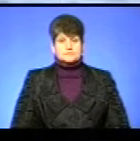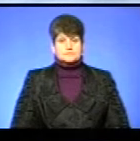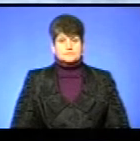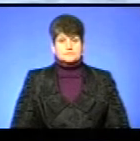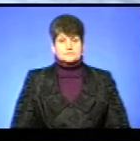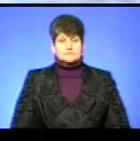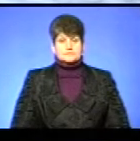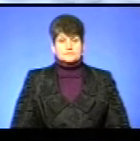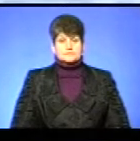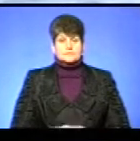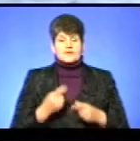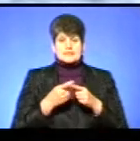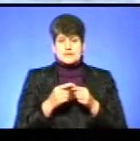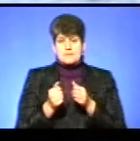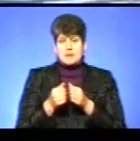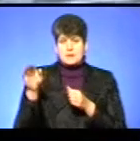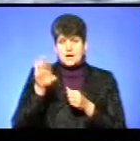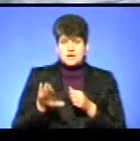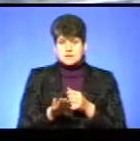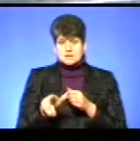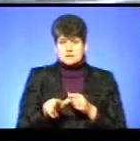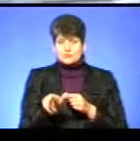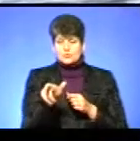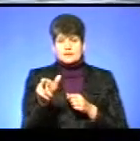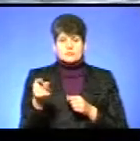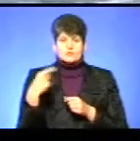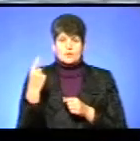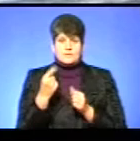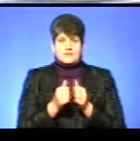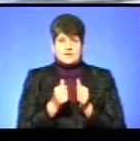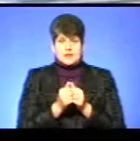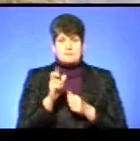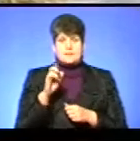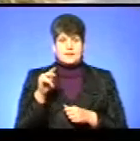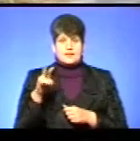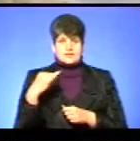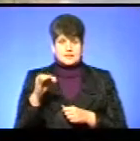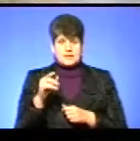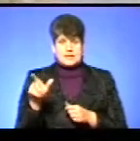Це прибережна смуга Тернопільського ставу неподалік Білецького мосту.